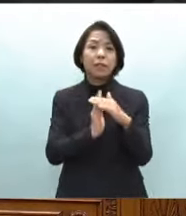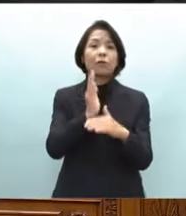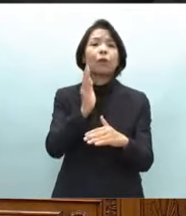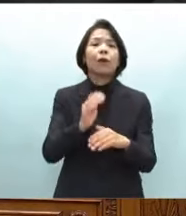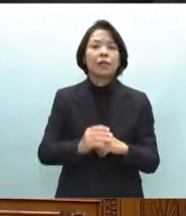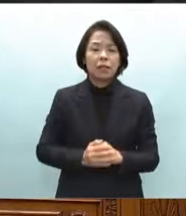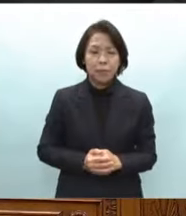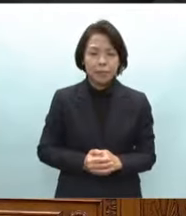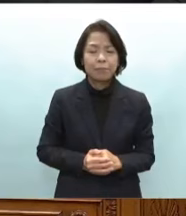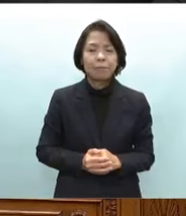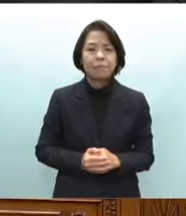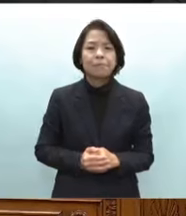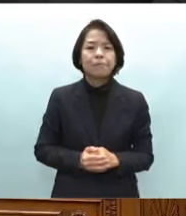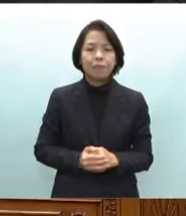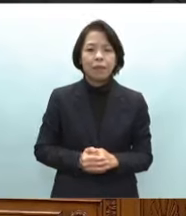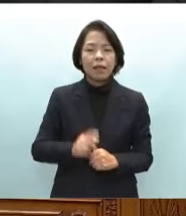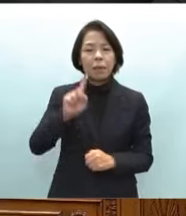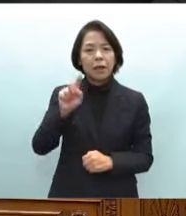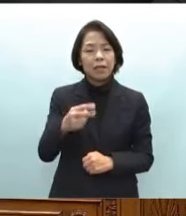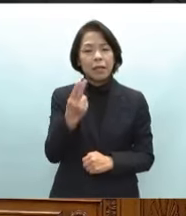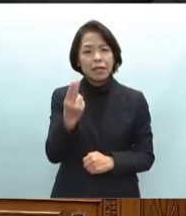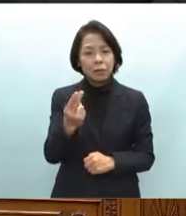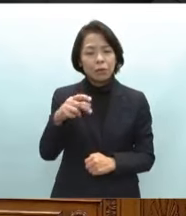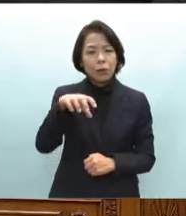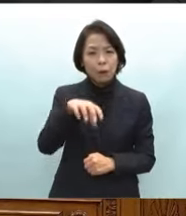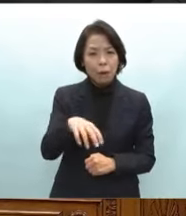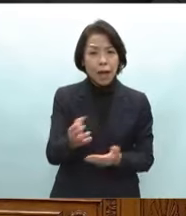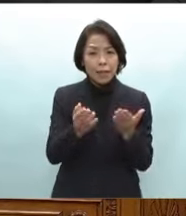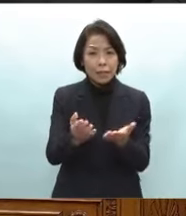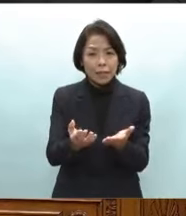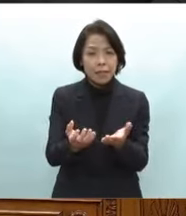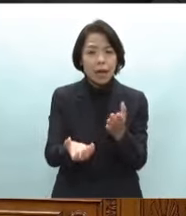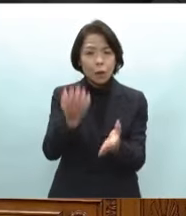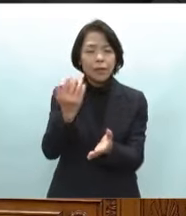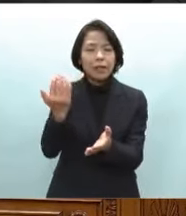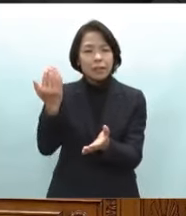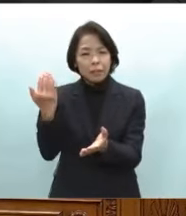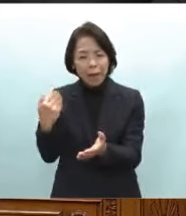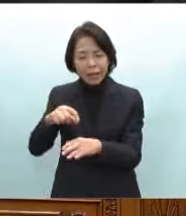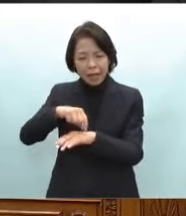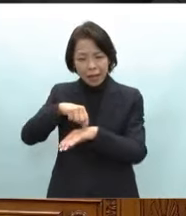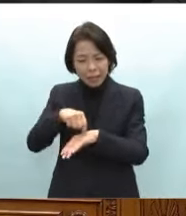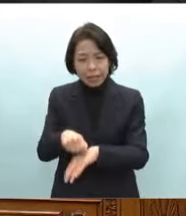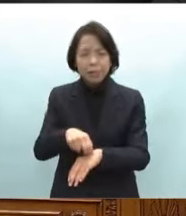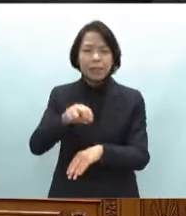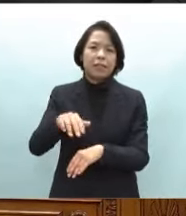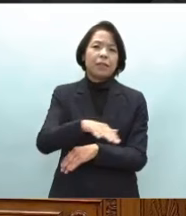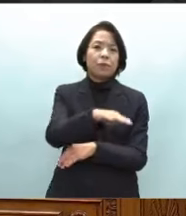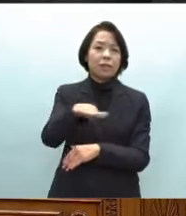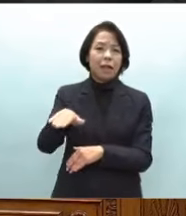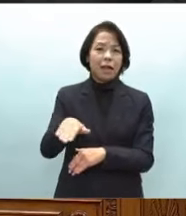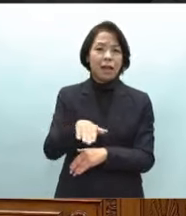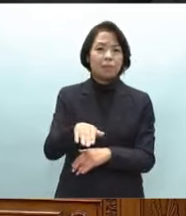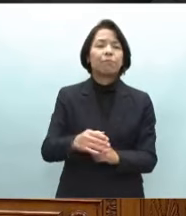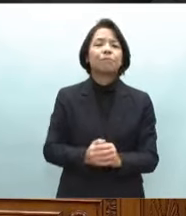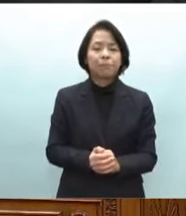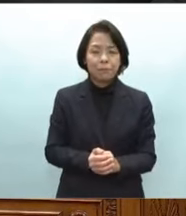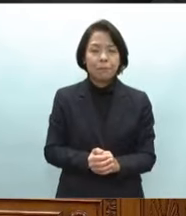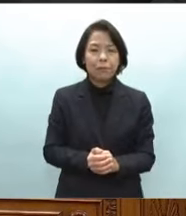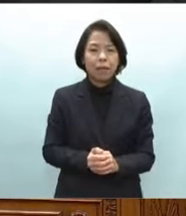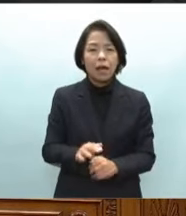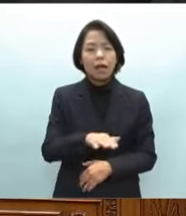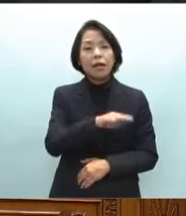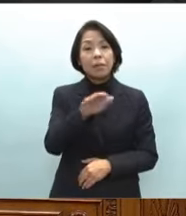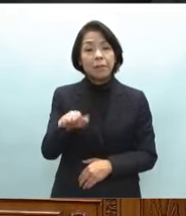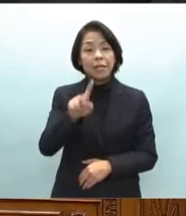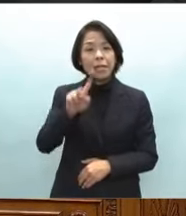あえて申せば野党は地震前から厳しい土地側でありました皆様野党